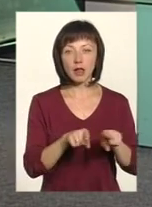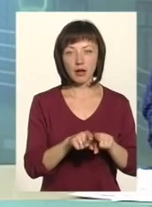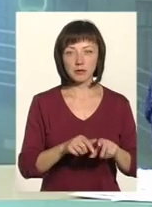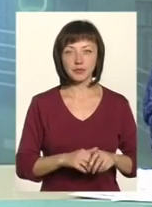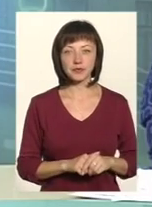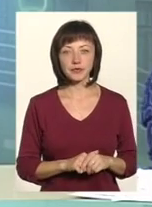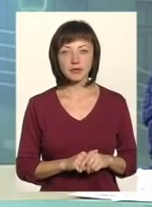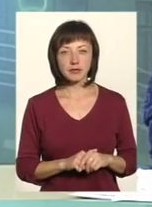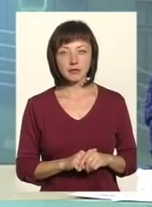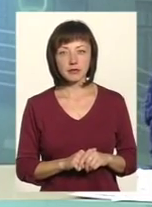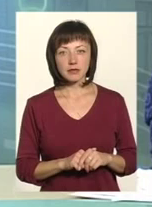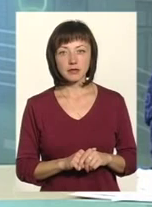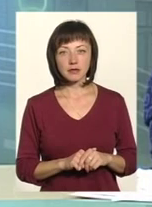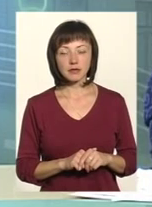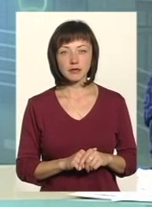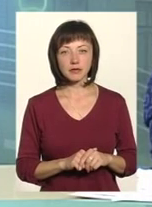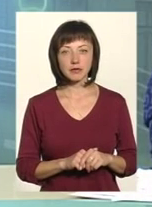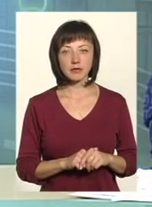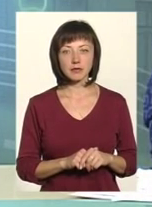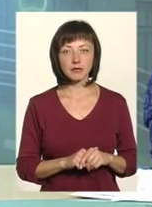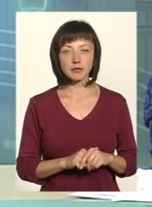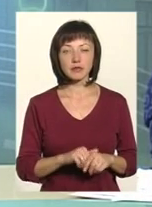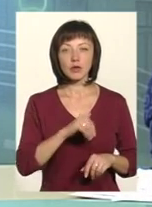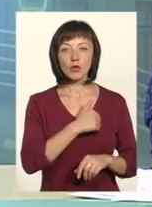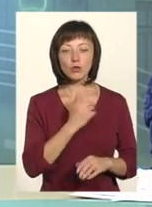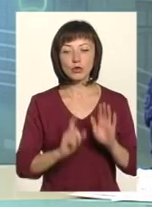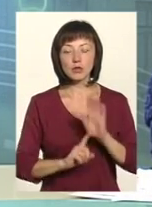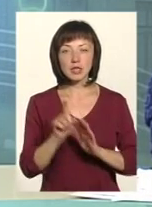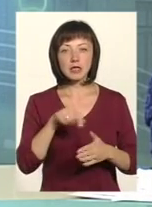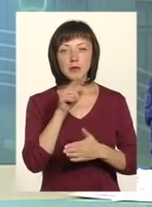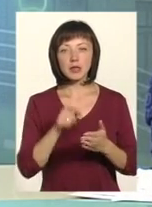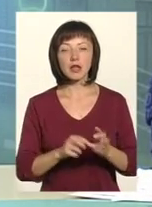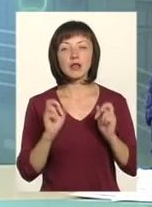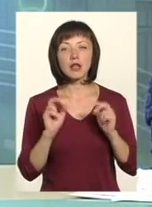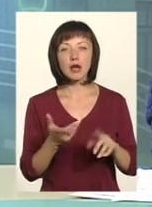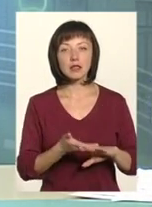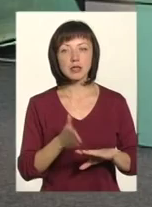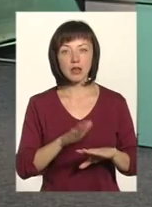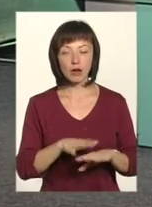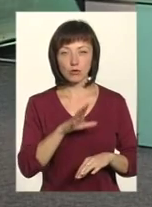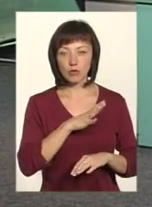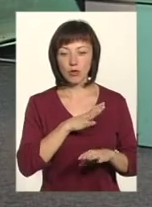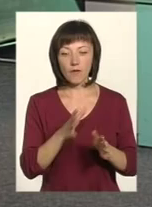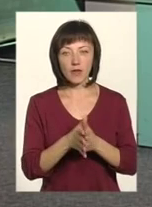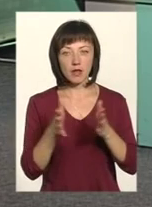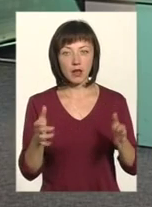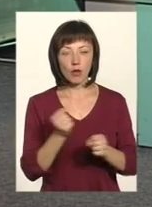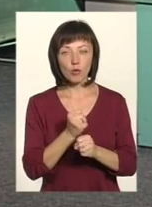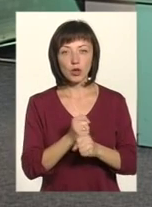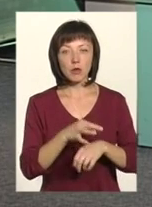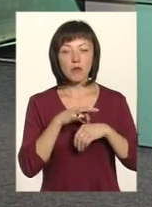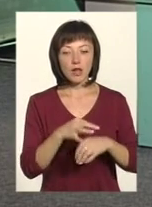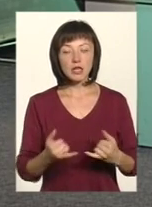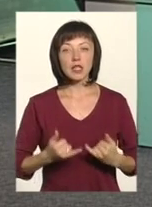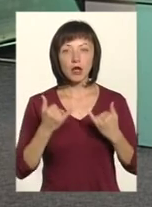Пане Василю, насамперед, хочу розпочати запитання з того, наскільки складно було, наскільки велика робота була проведена